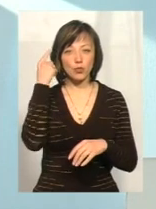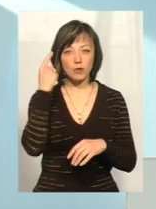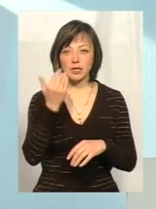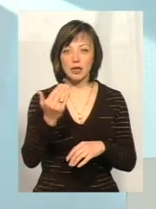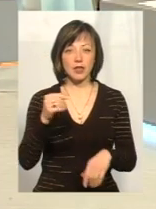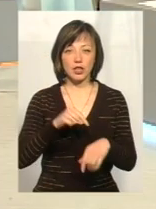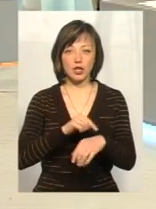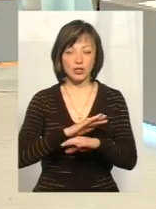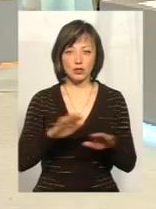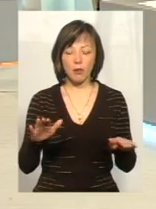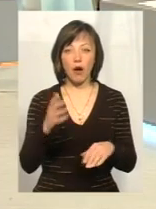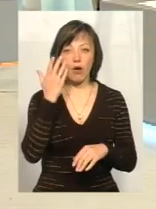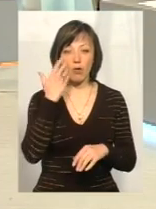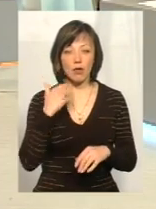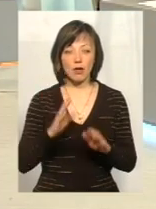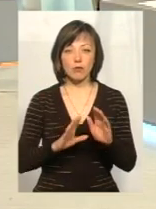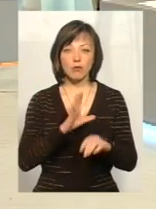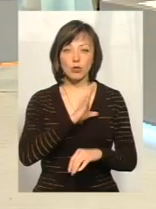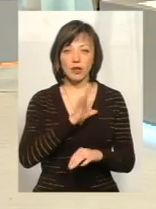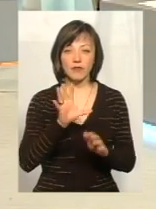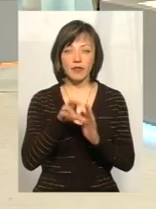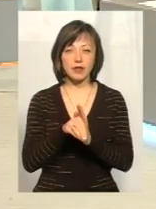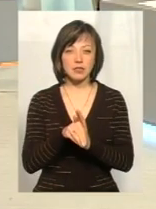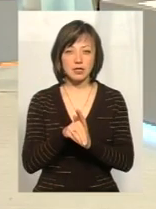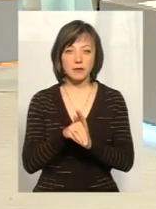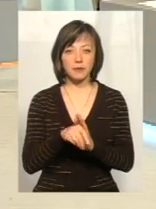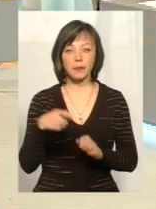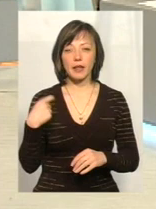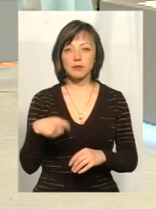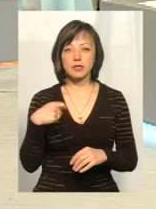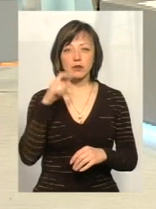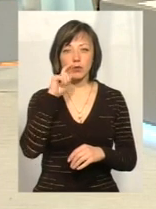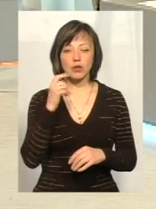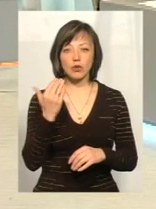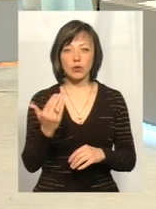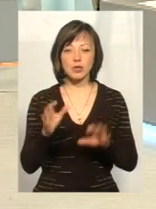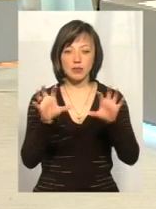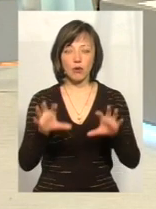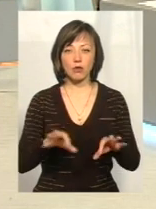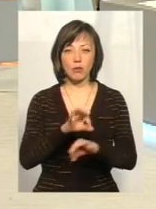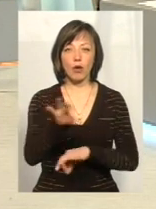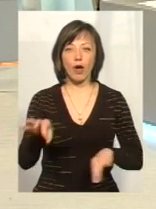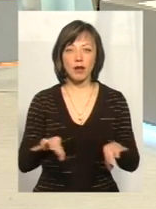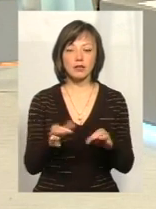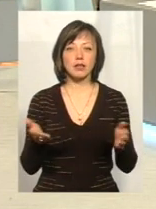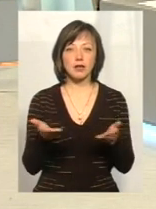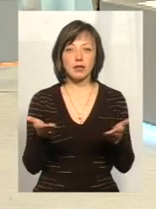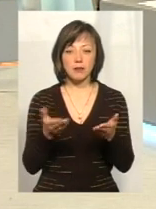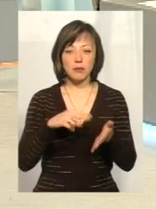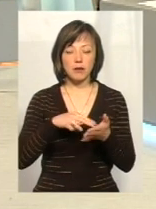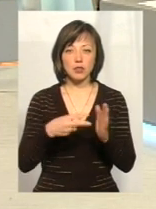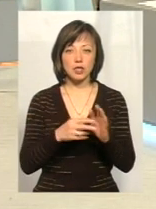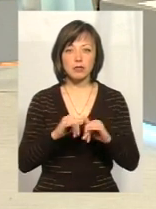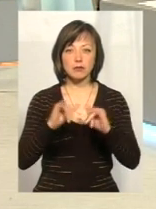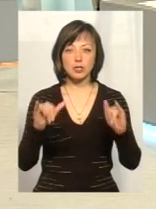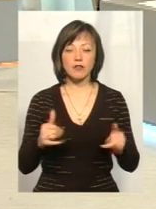зачіпить. Але коли були внесені президентом Україні його законопроекти, які передбачали